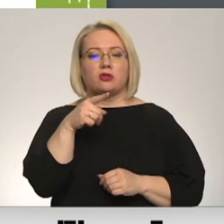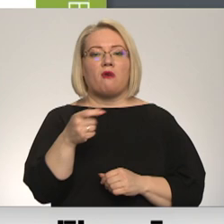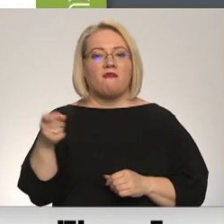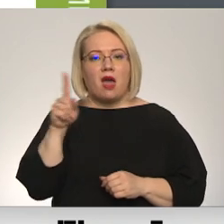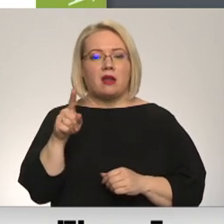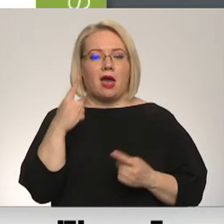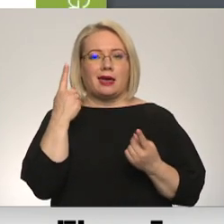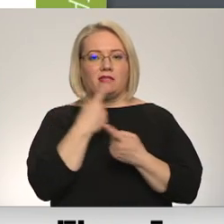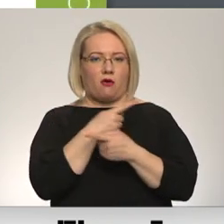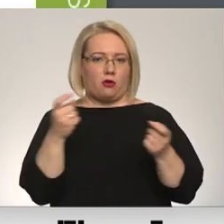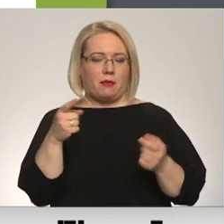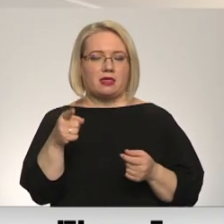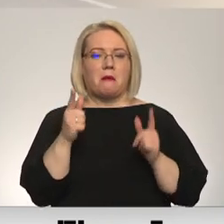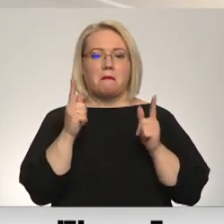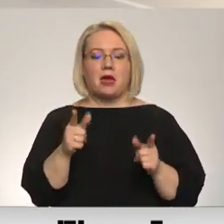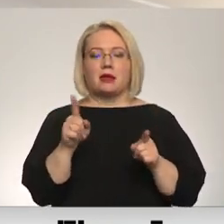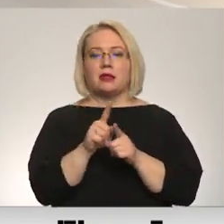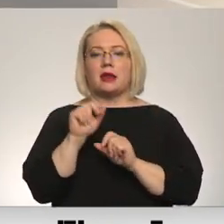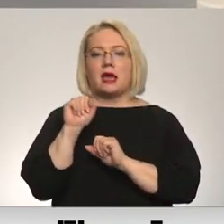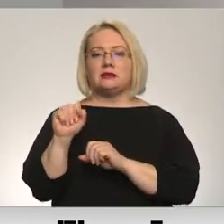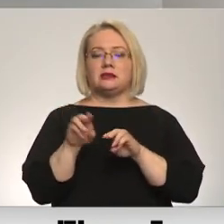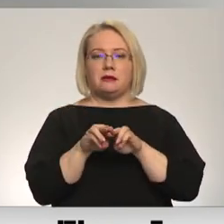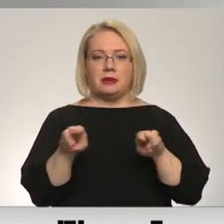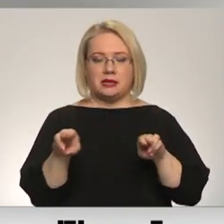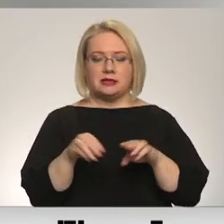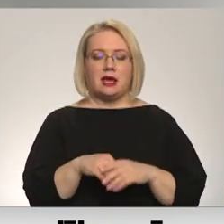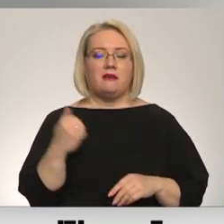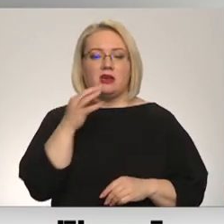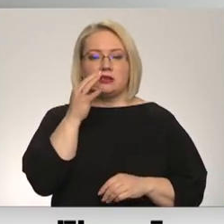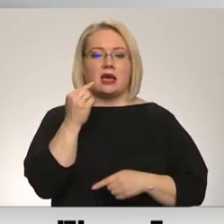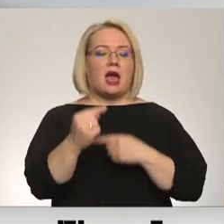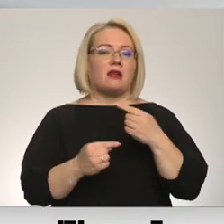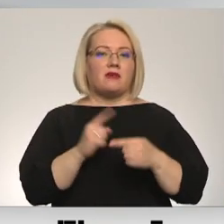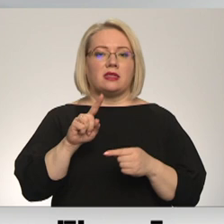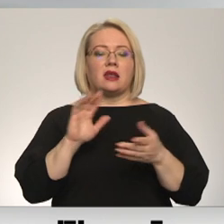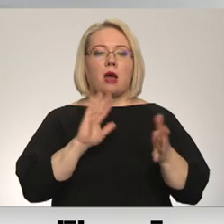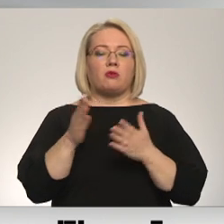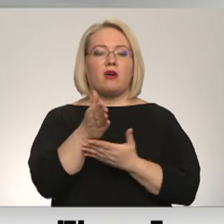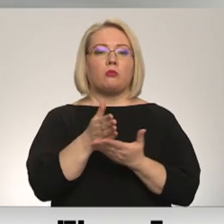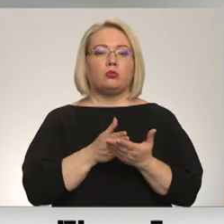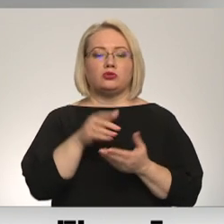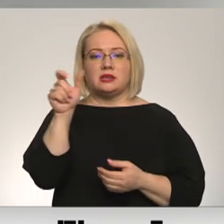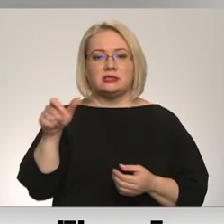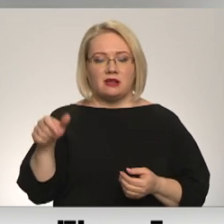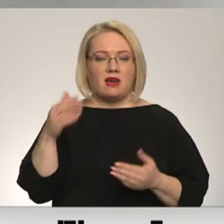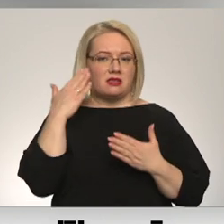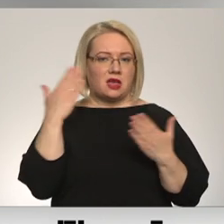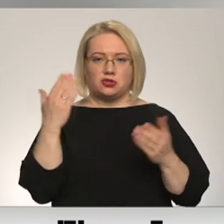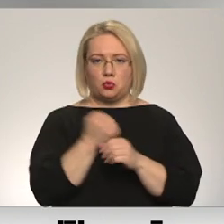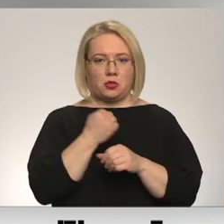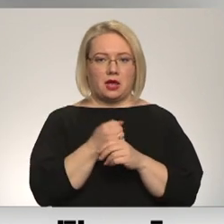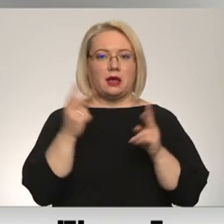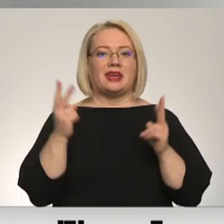informēt. Tam piekrīt arī aizsardzības ministrijā. Aiz viena ir aptuveni pusi no cilvēkiem, kur atzūt, ka viņi īstenībā nezinās, ko darīt krīzes